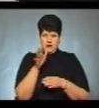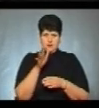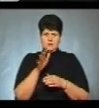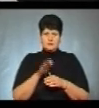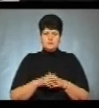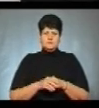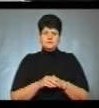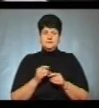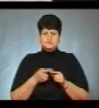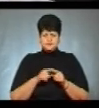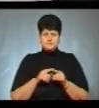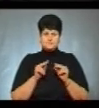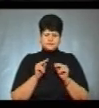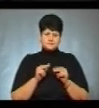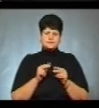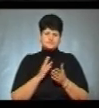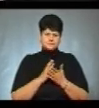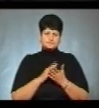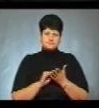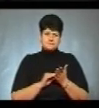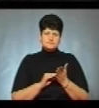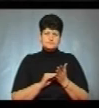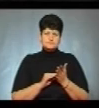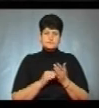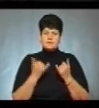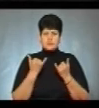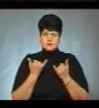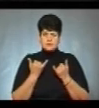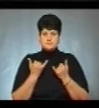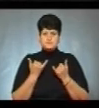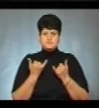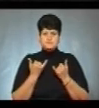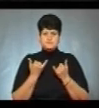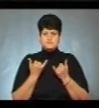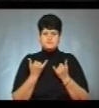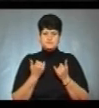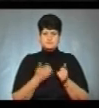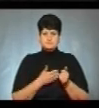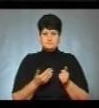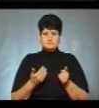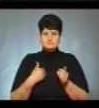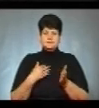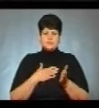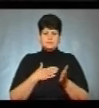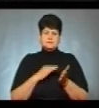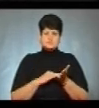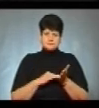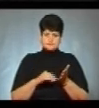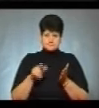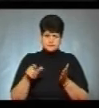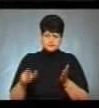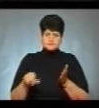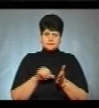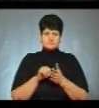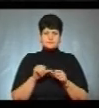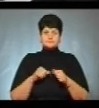Результати об'єктивні встановлені. Зараз ми, наші секретари і члени комісії,